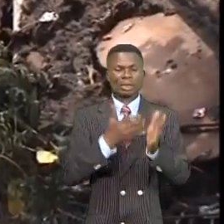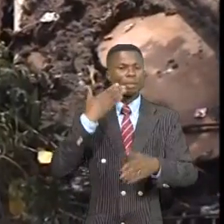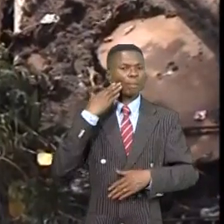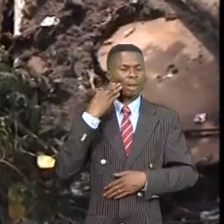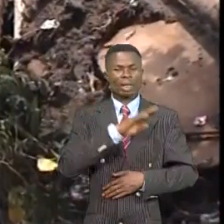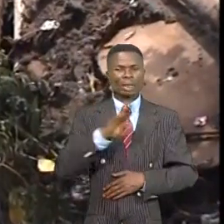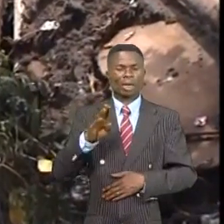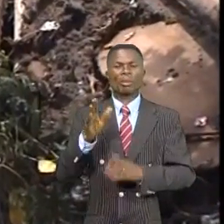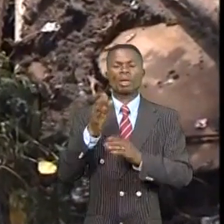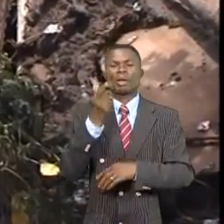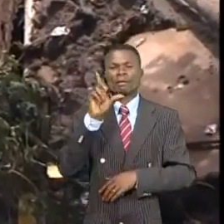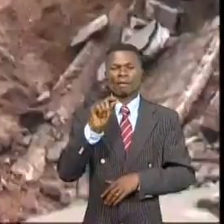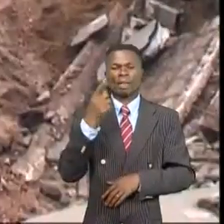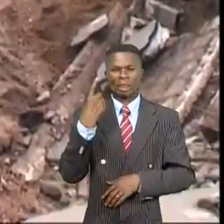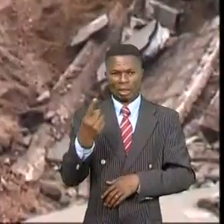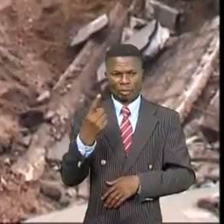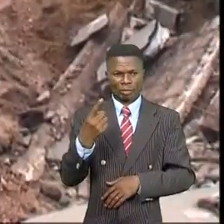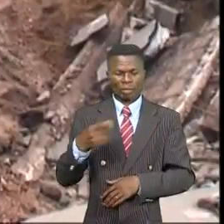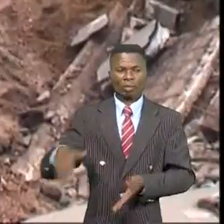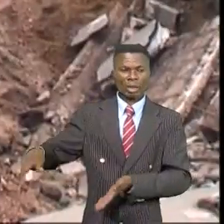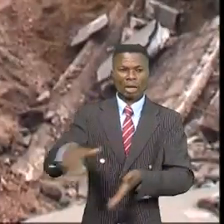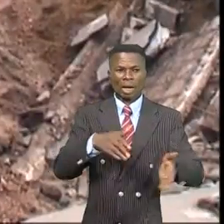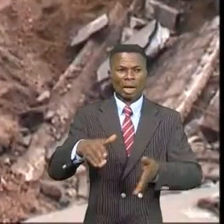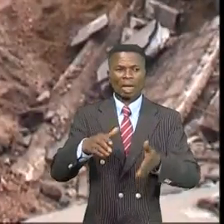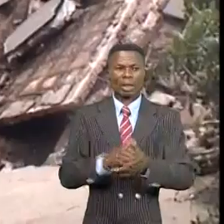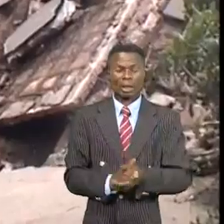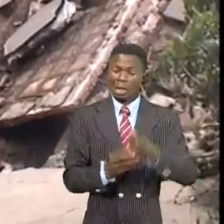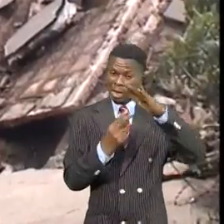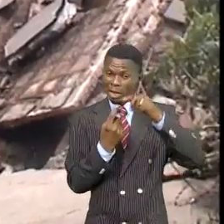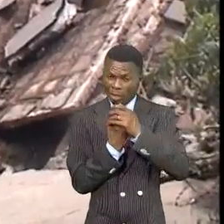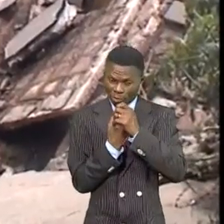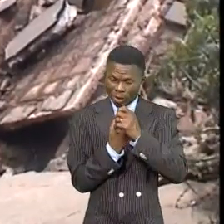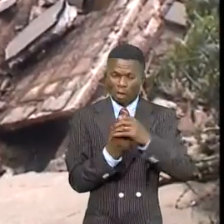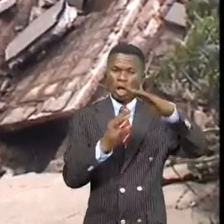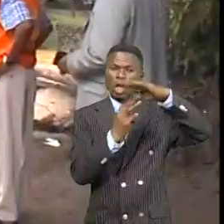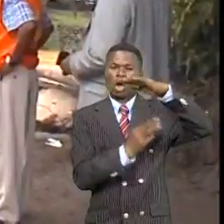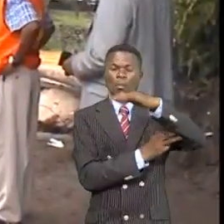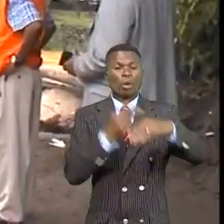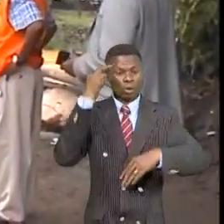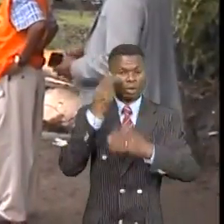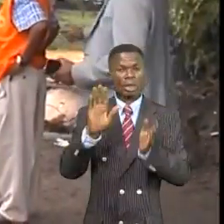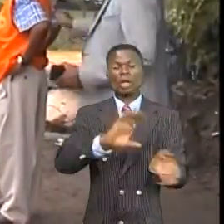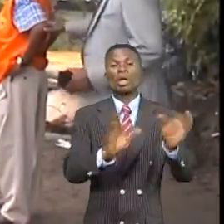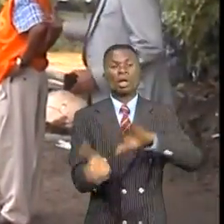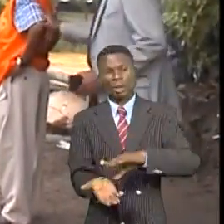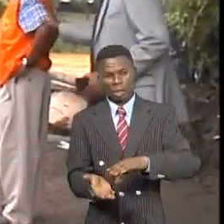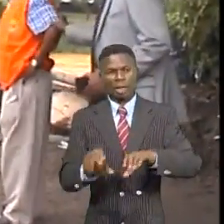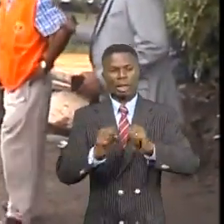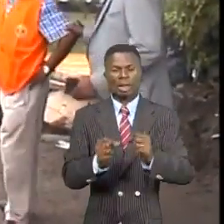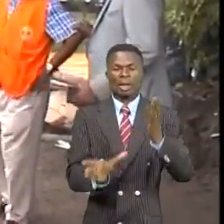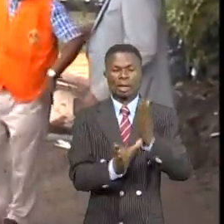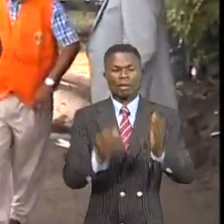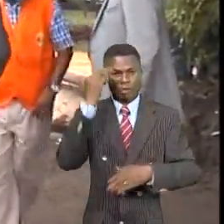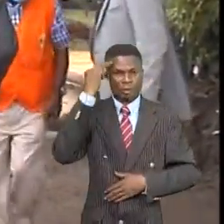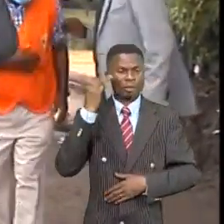2011, notamment sur le risque de fondrement du pont Djili dans la commune de Massina, le vice-premier ministre, ministre